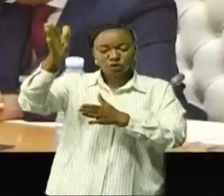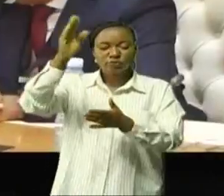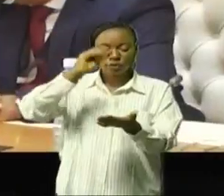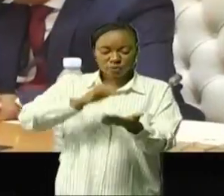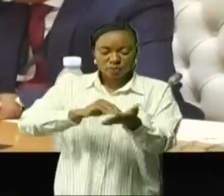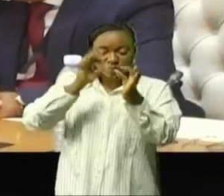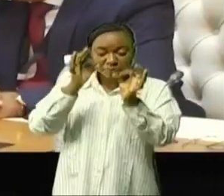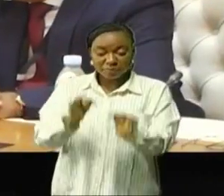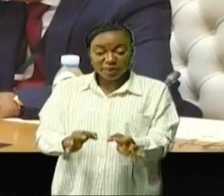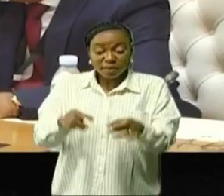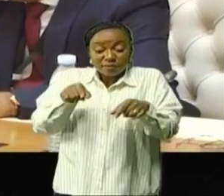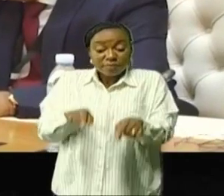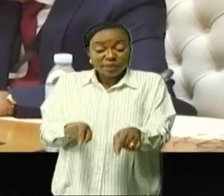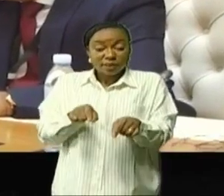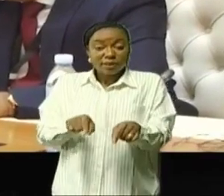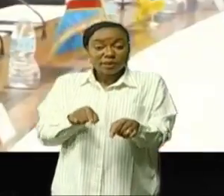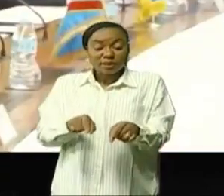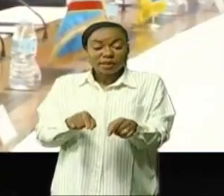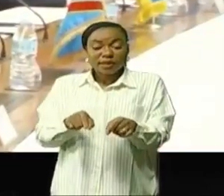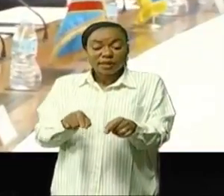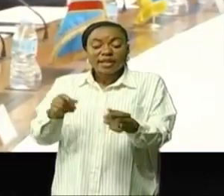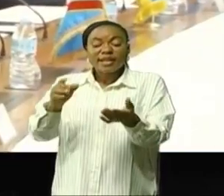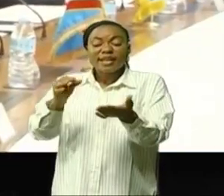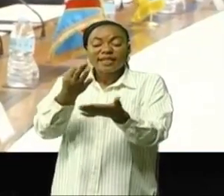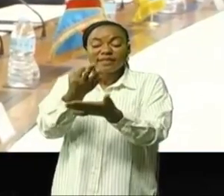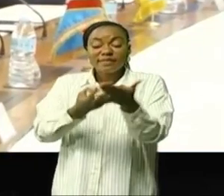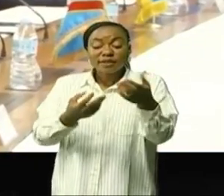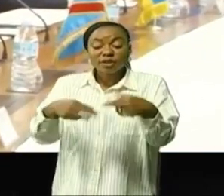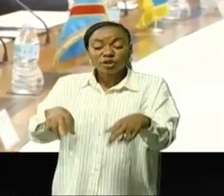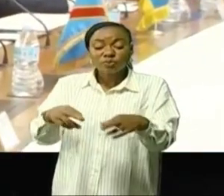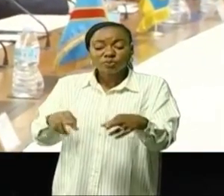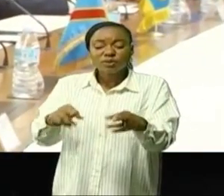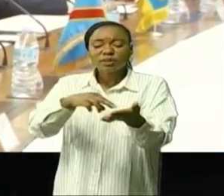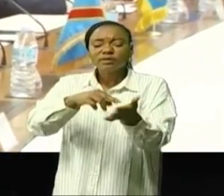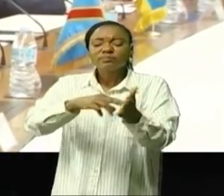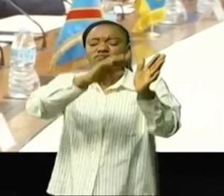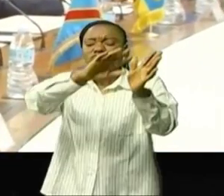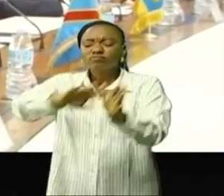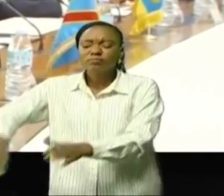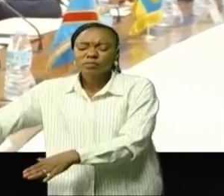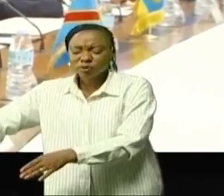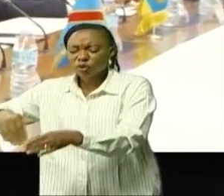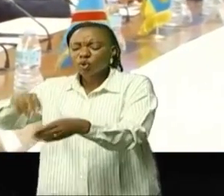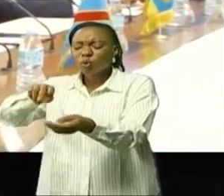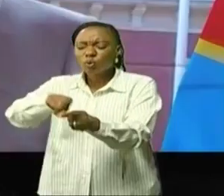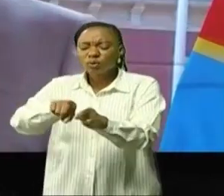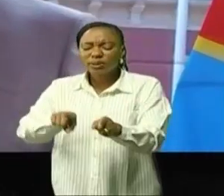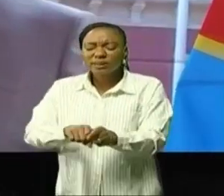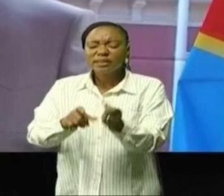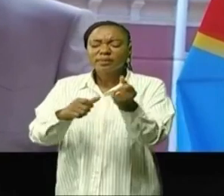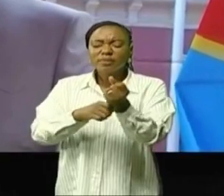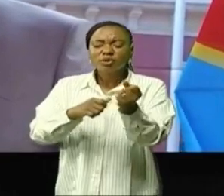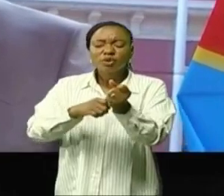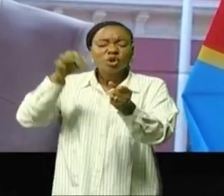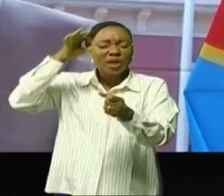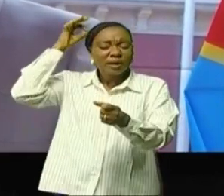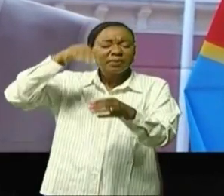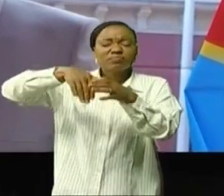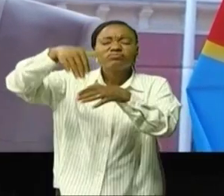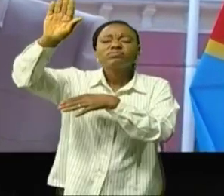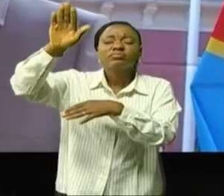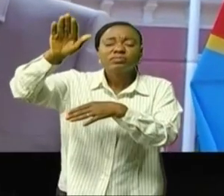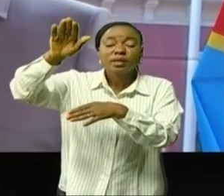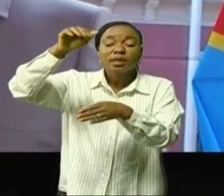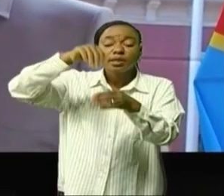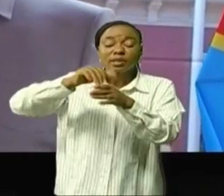Mais dans l'immédiat, la feuille de route prévoit la cessation des hostilités et le retrait sans condition du